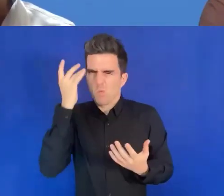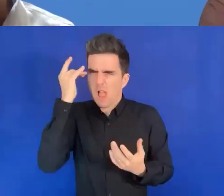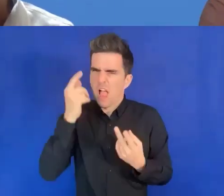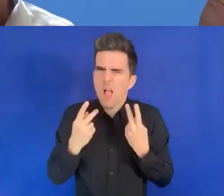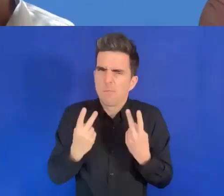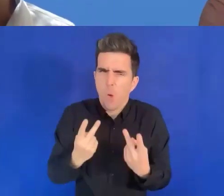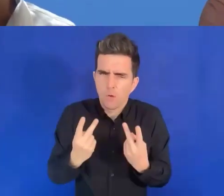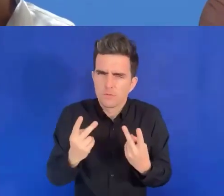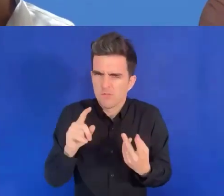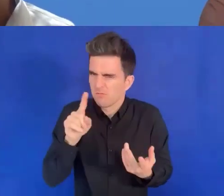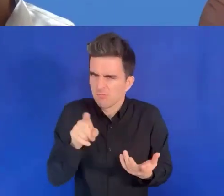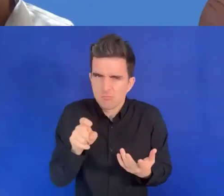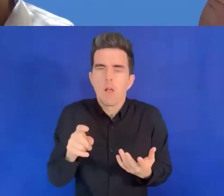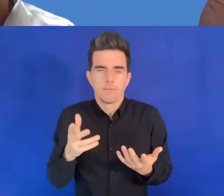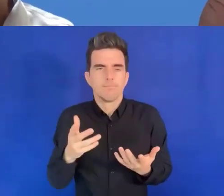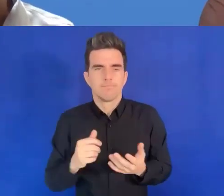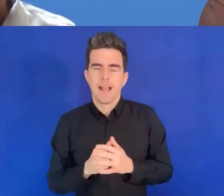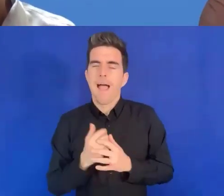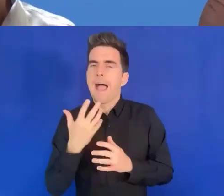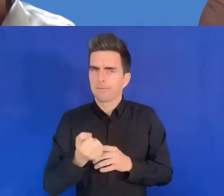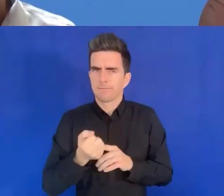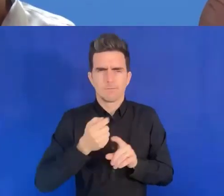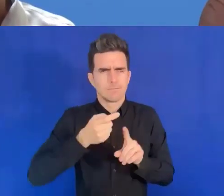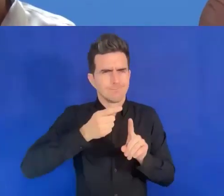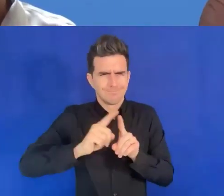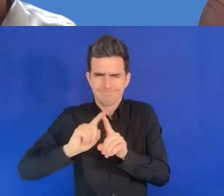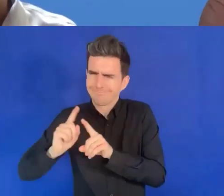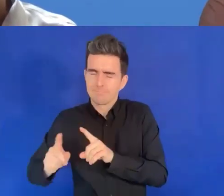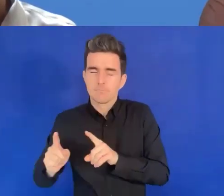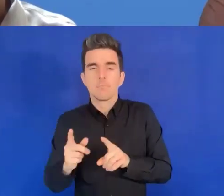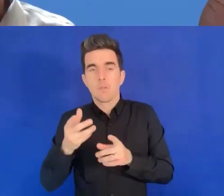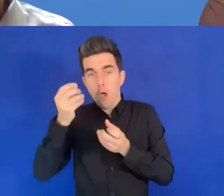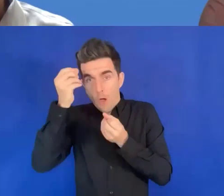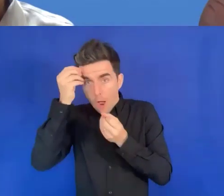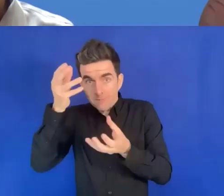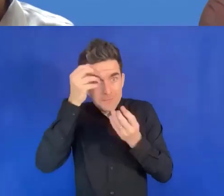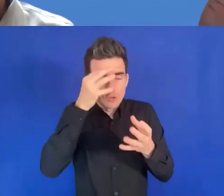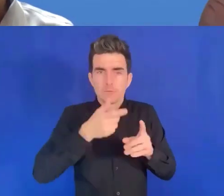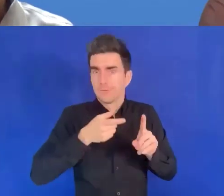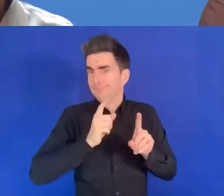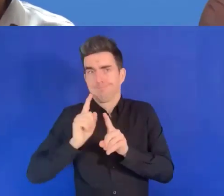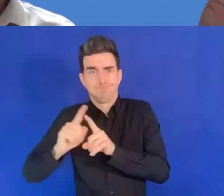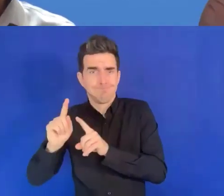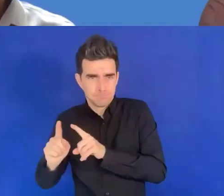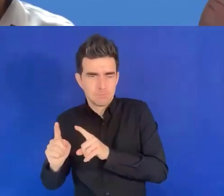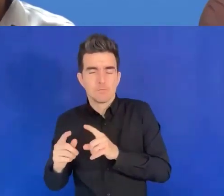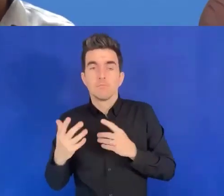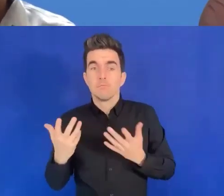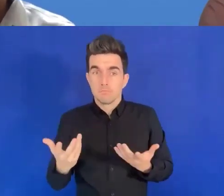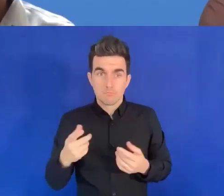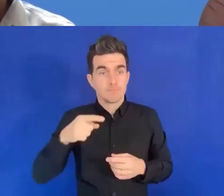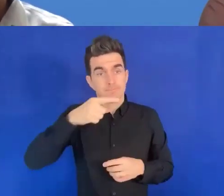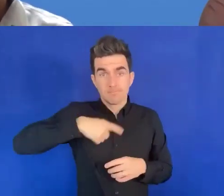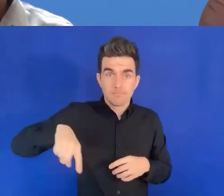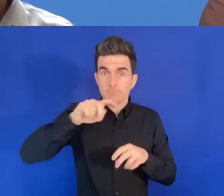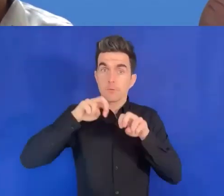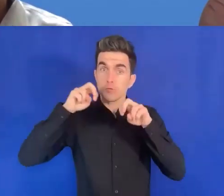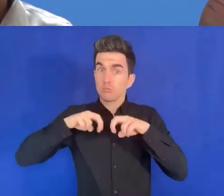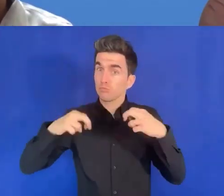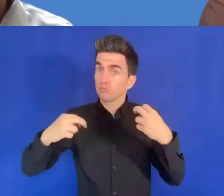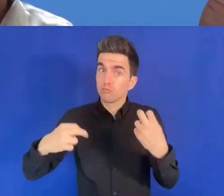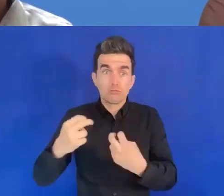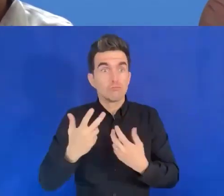disponibles dans les différents secteurs. Si tout le monde s'assoit et toutes ces informations